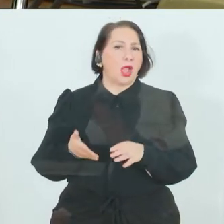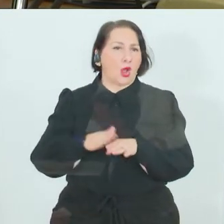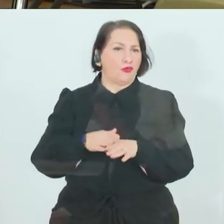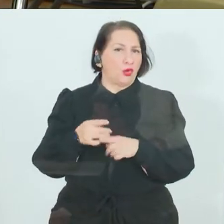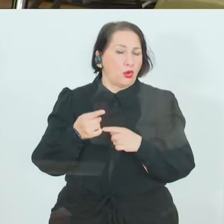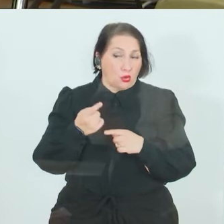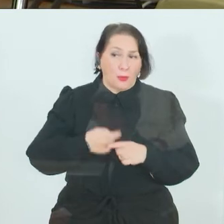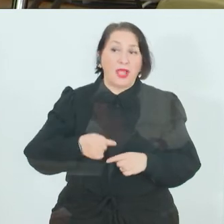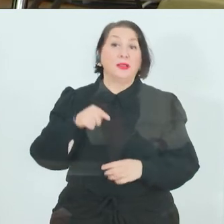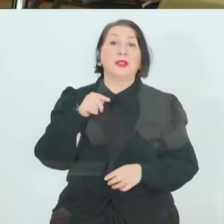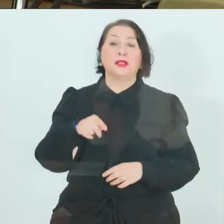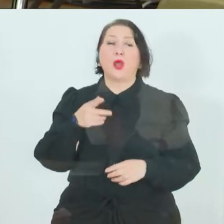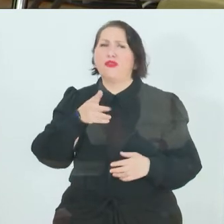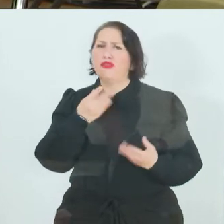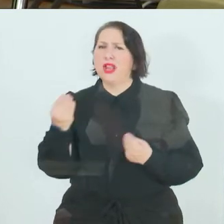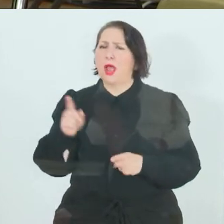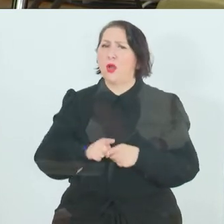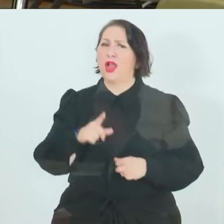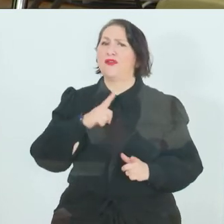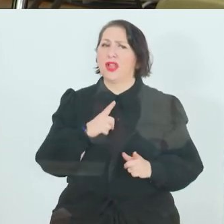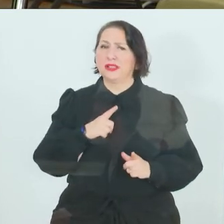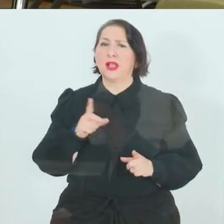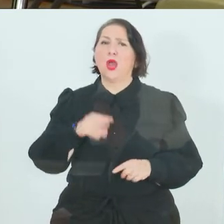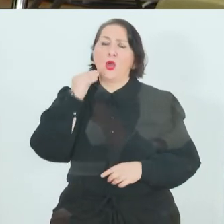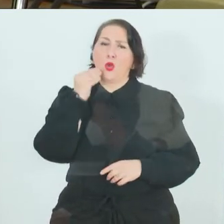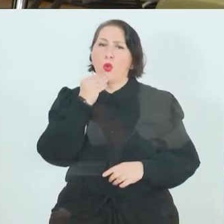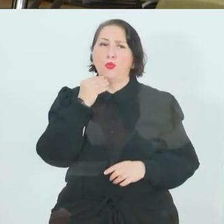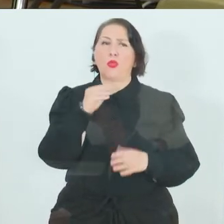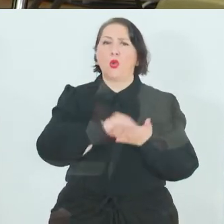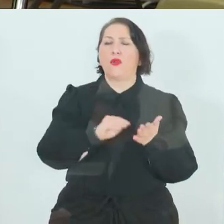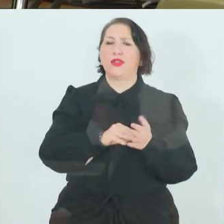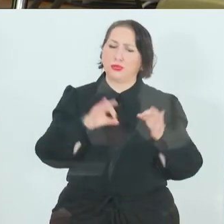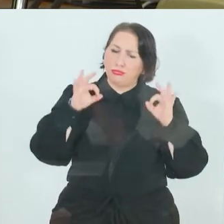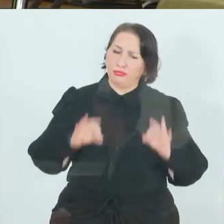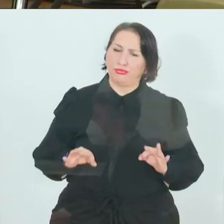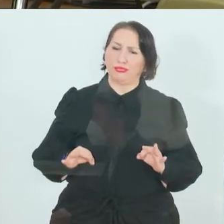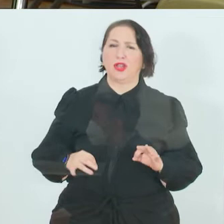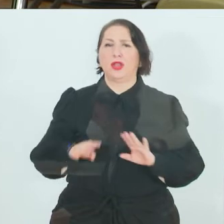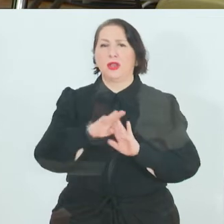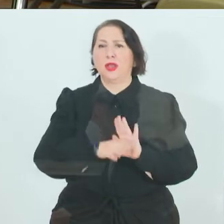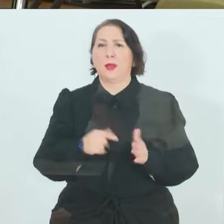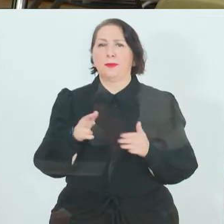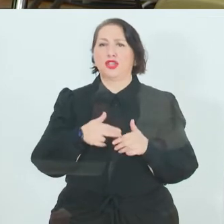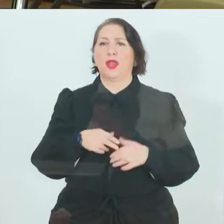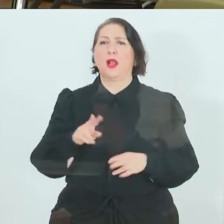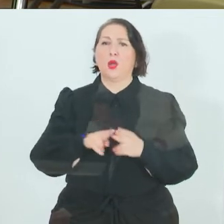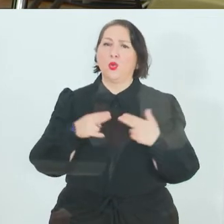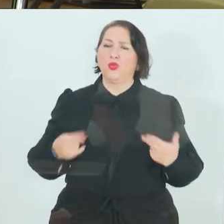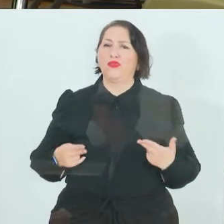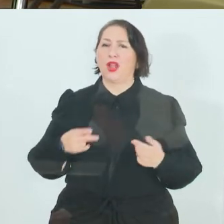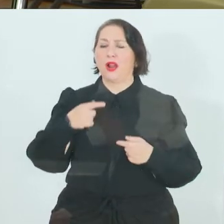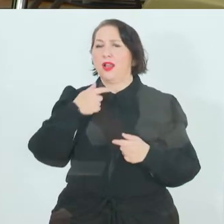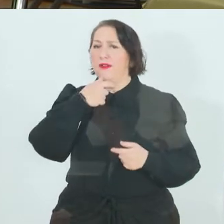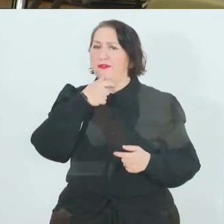erwartet, dass es auch eine Regelung für das Homeoffice gibt, ganz konkret die Unfallversicherung, die allgemeine